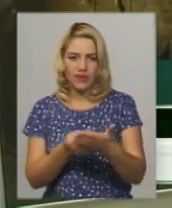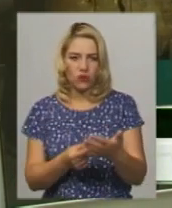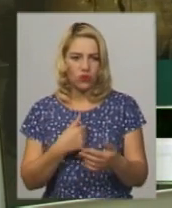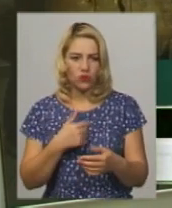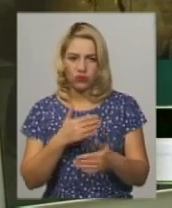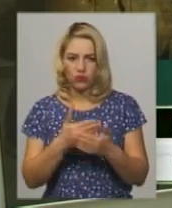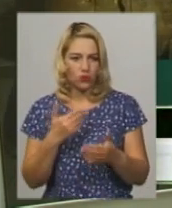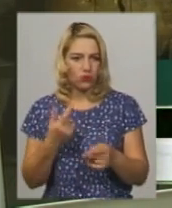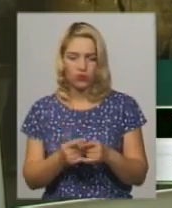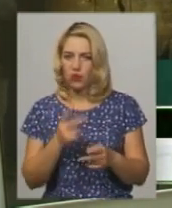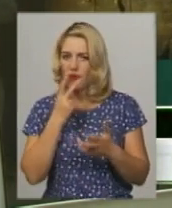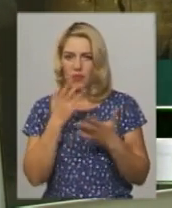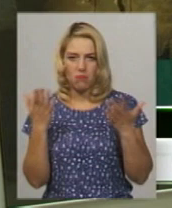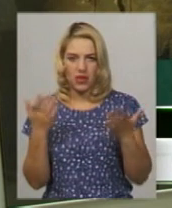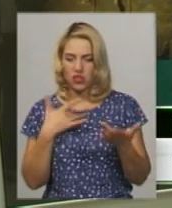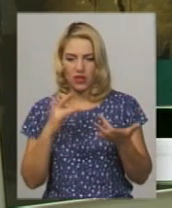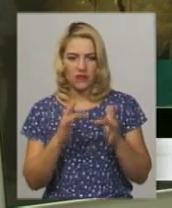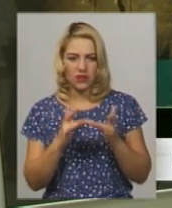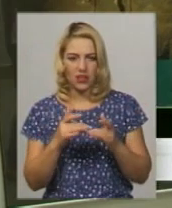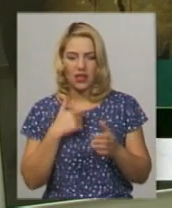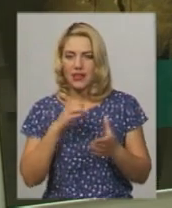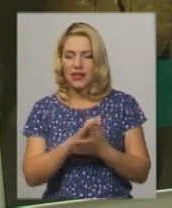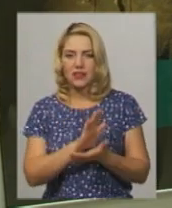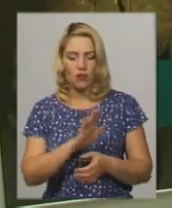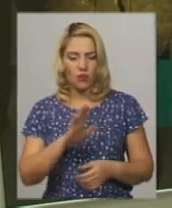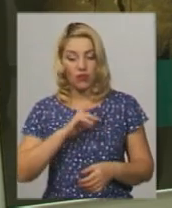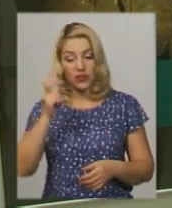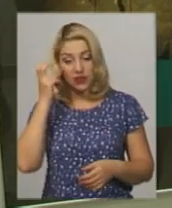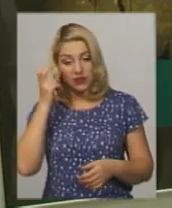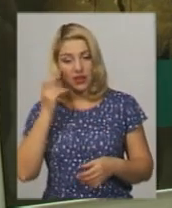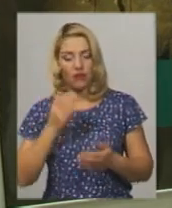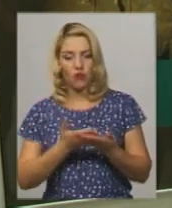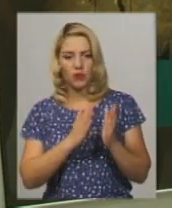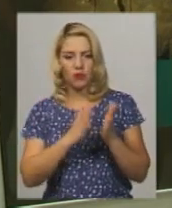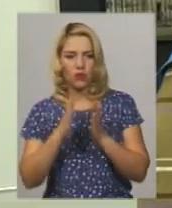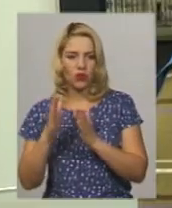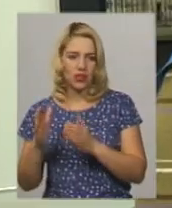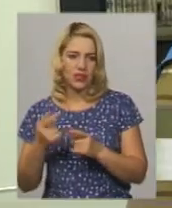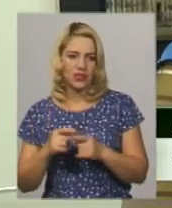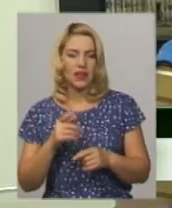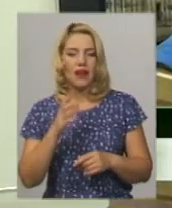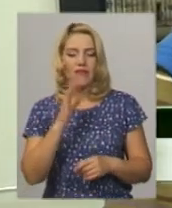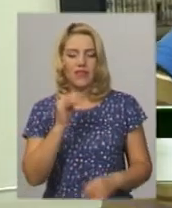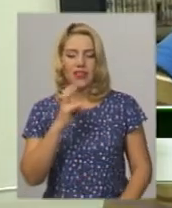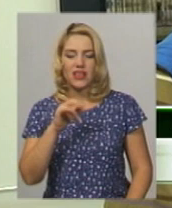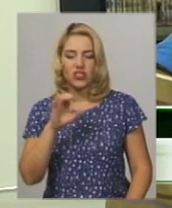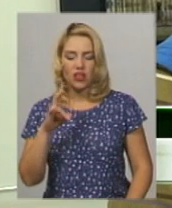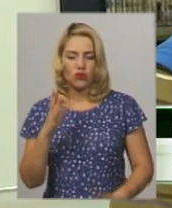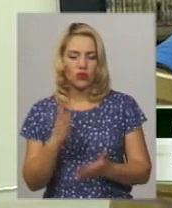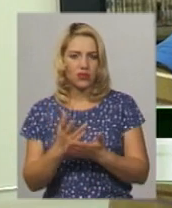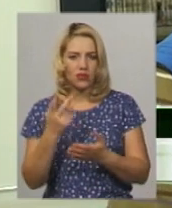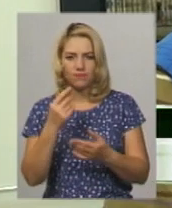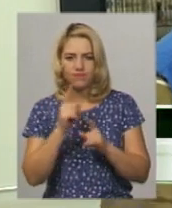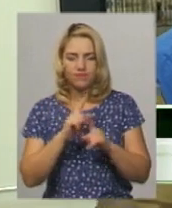інтернеті, не знайома була з цими роботами. В Києві в бібліотеці Виничанка просто не перевершені лінії. Її роботи особливі